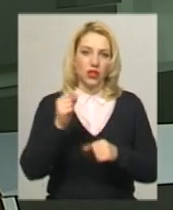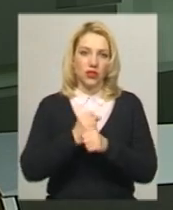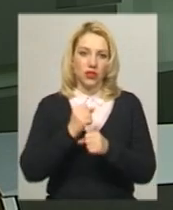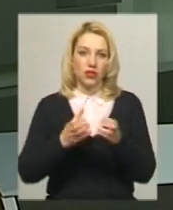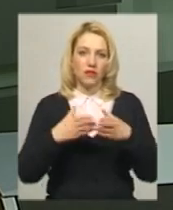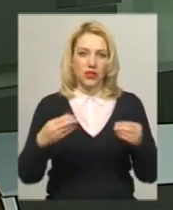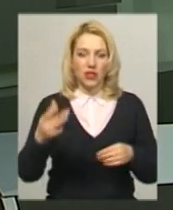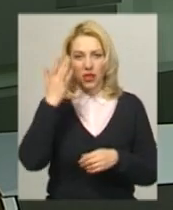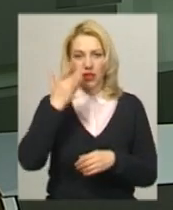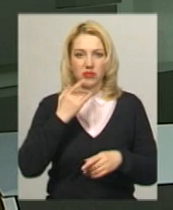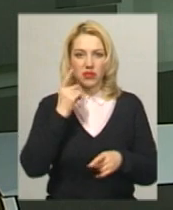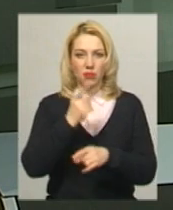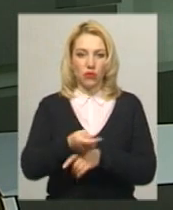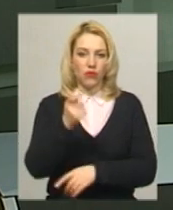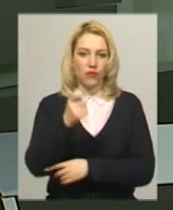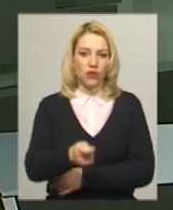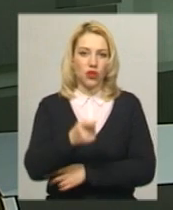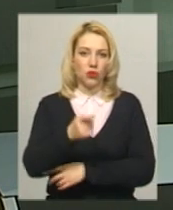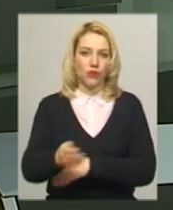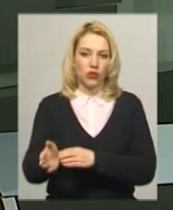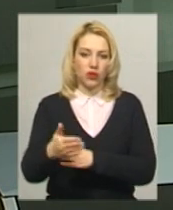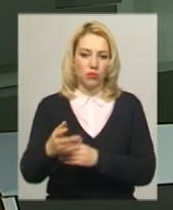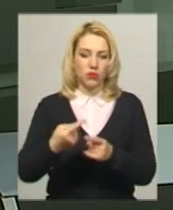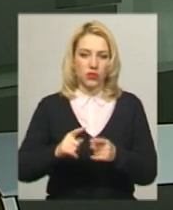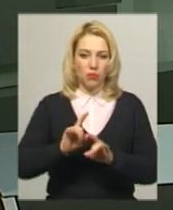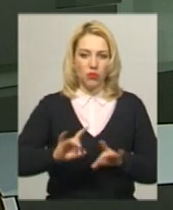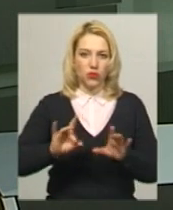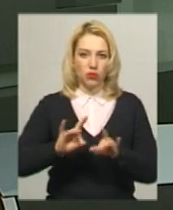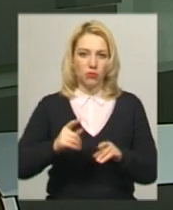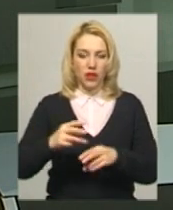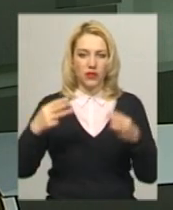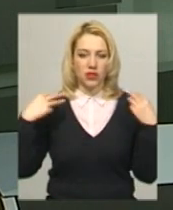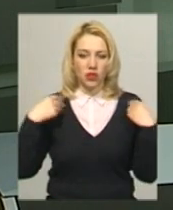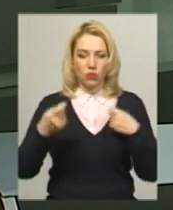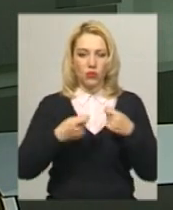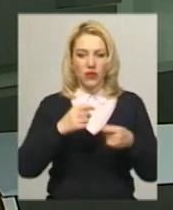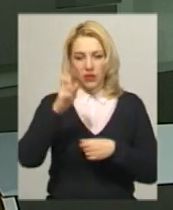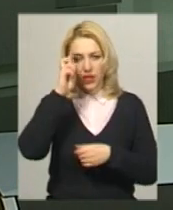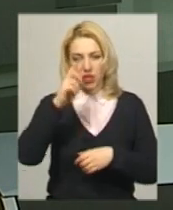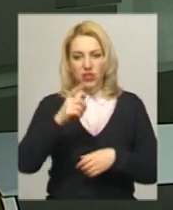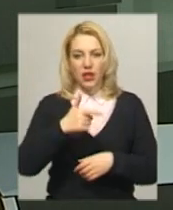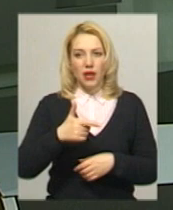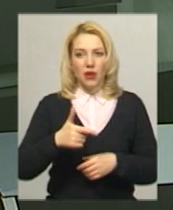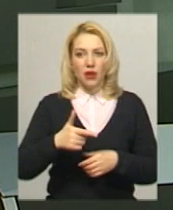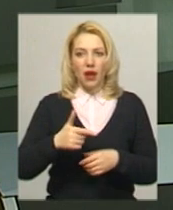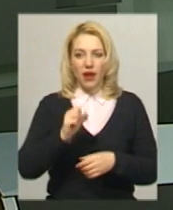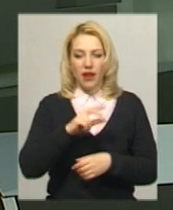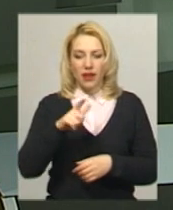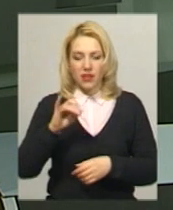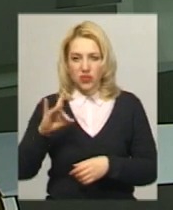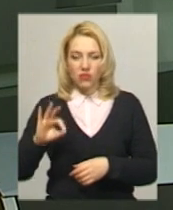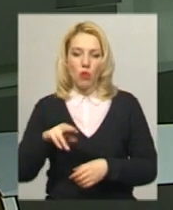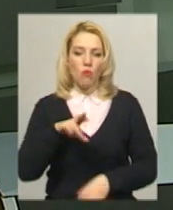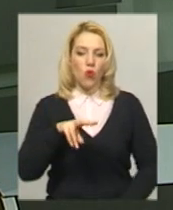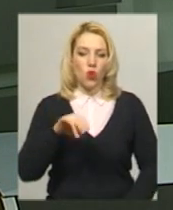весняно-літня заборона вилову риби. Про це повідомляє начальник управління Держрибагентства Хмельницької області Андрій Полудняк. За його